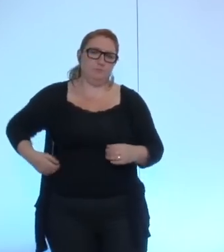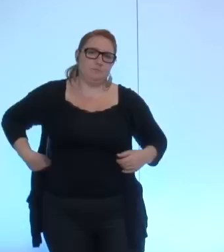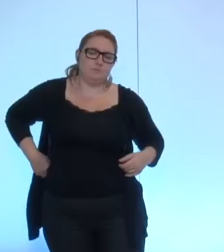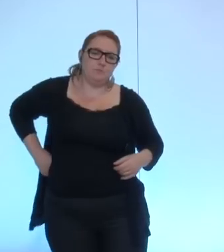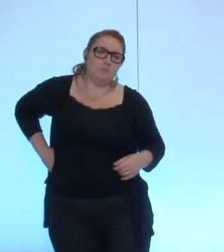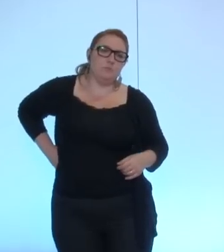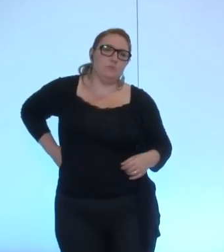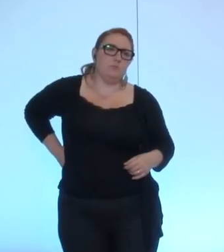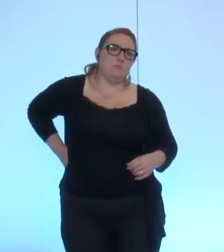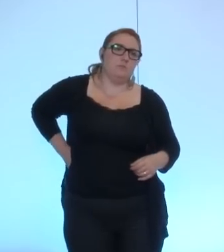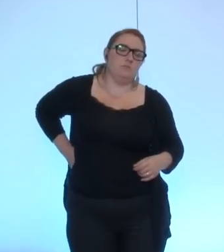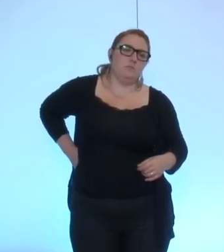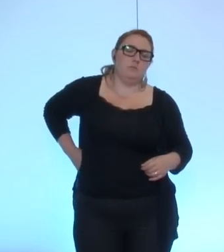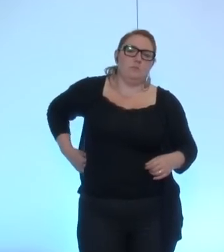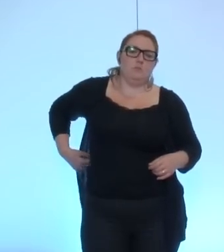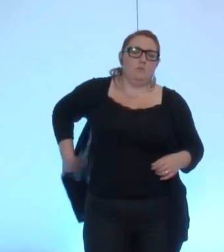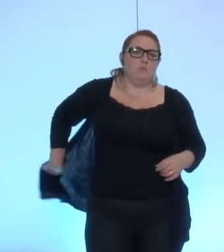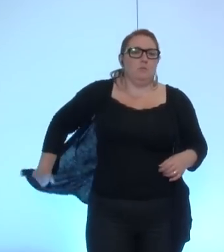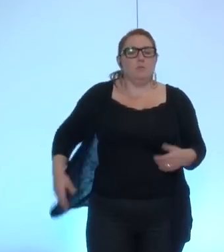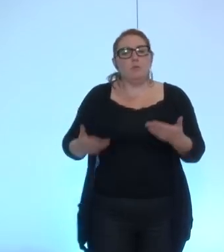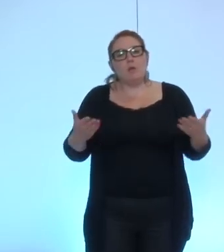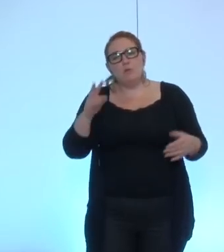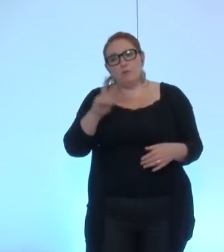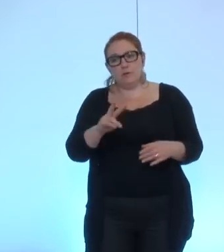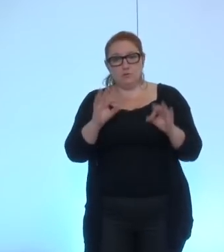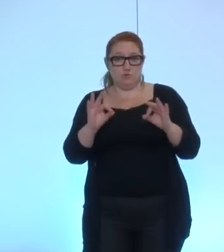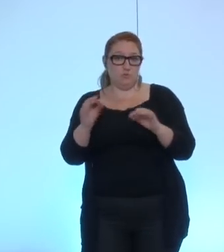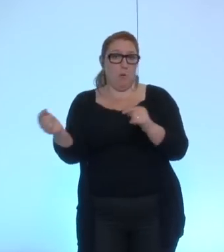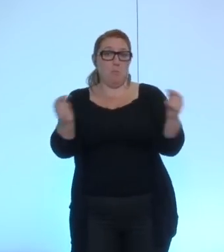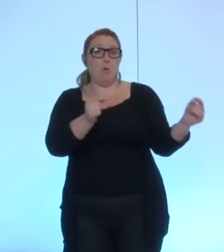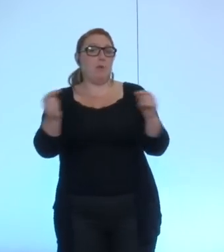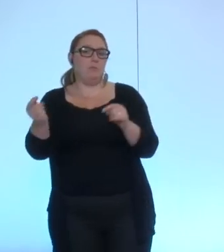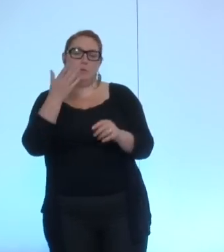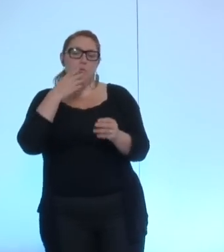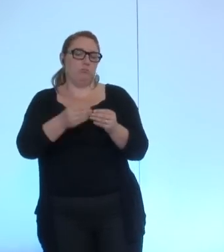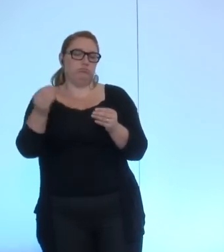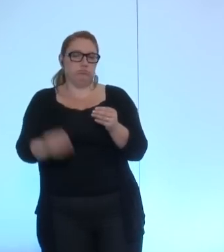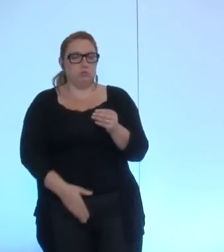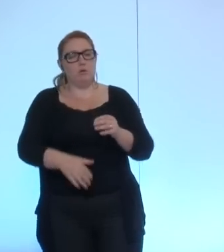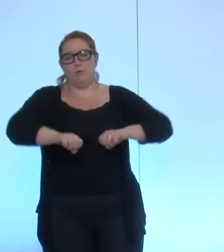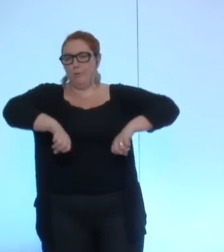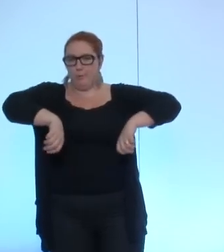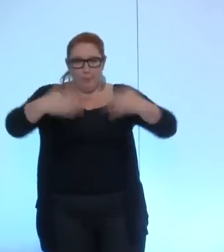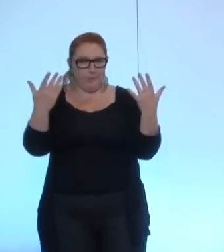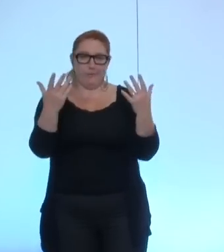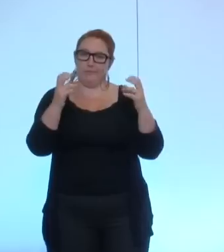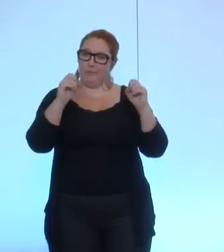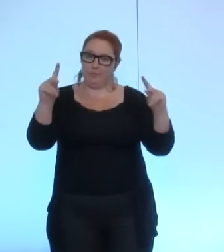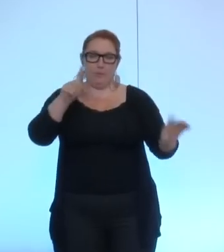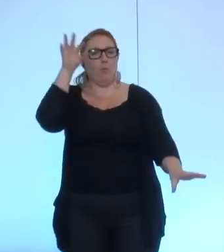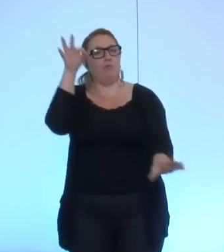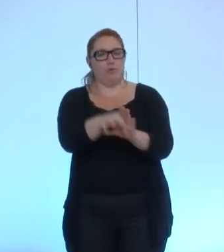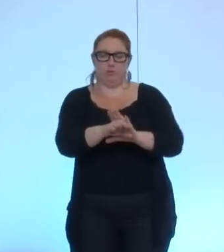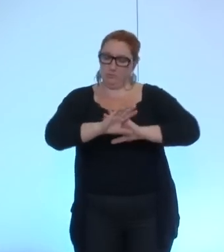alors on va pas faire de polémique justement on va passer au-delà de cela et on va voter ces délibérations